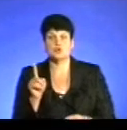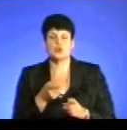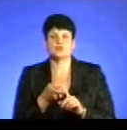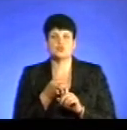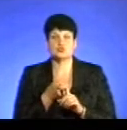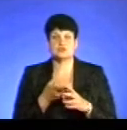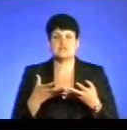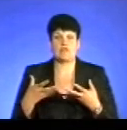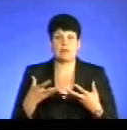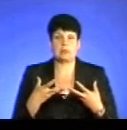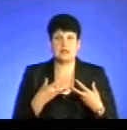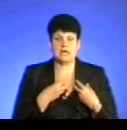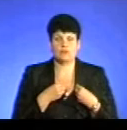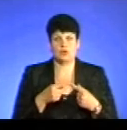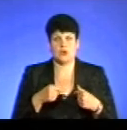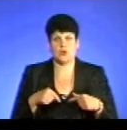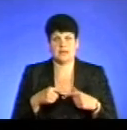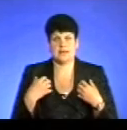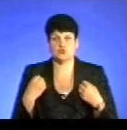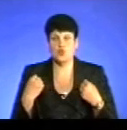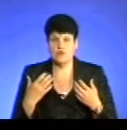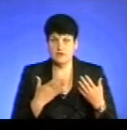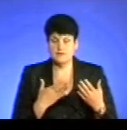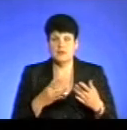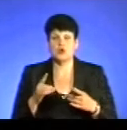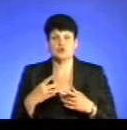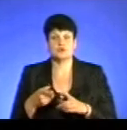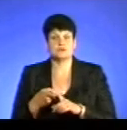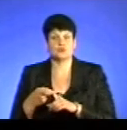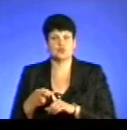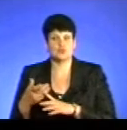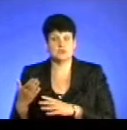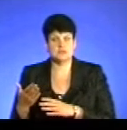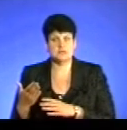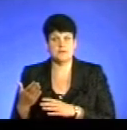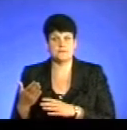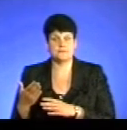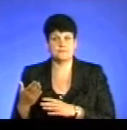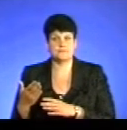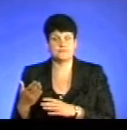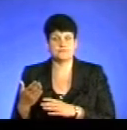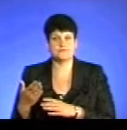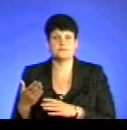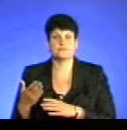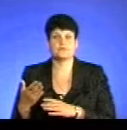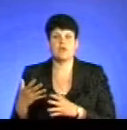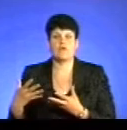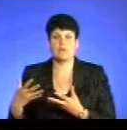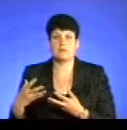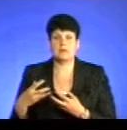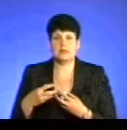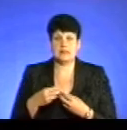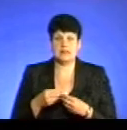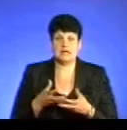організм, здоров'я. Що стосується впливу на